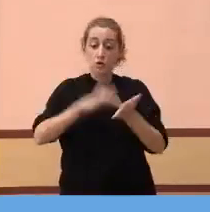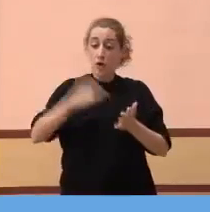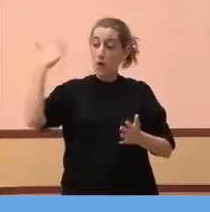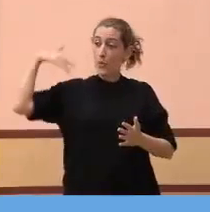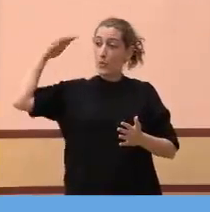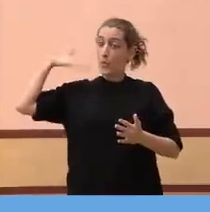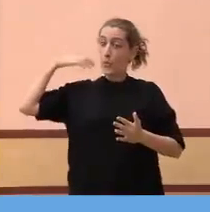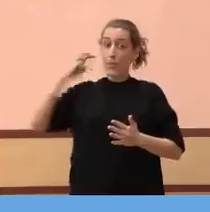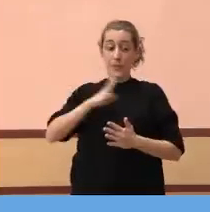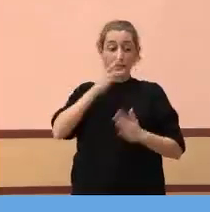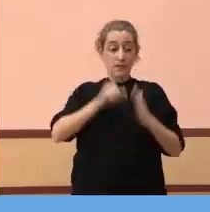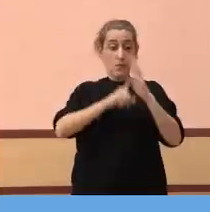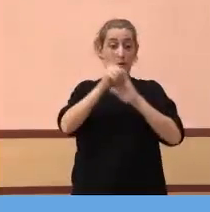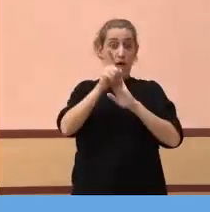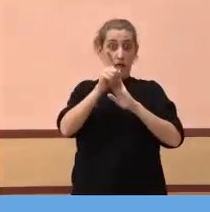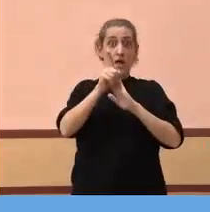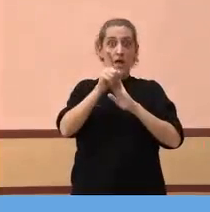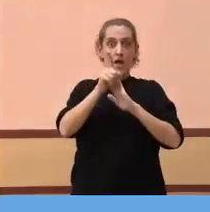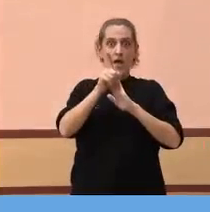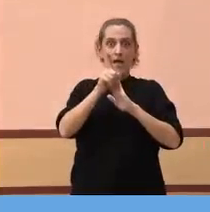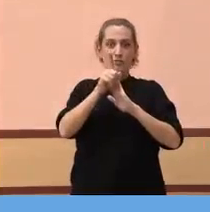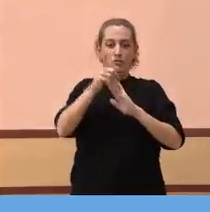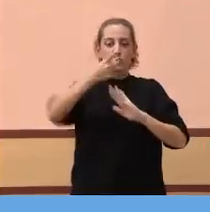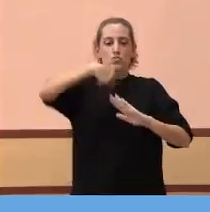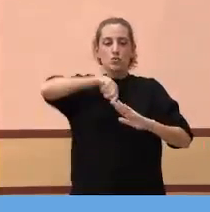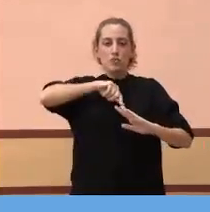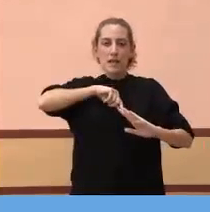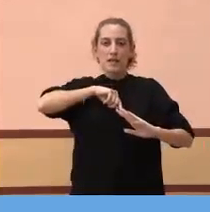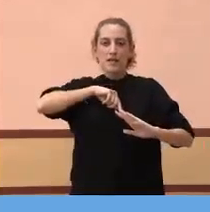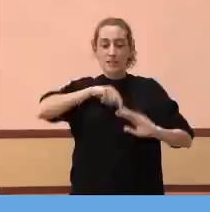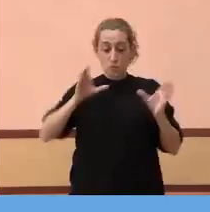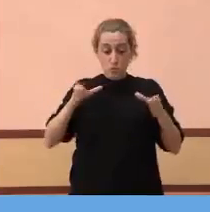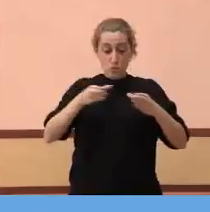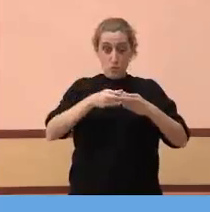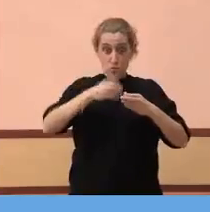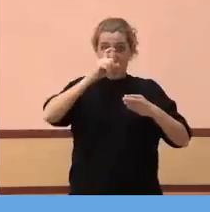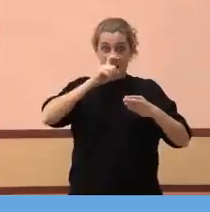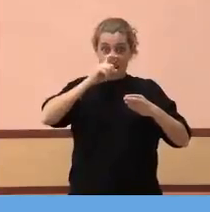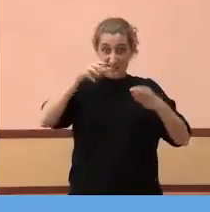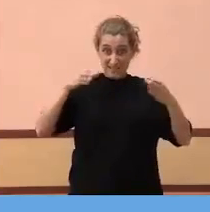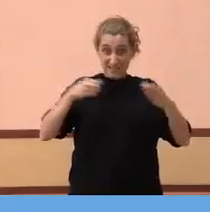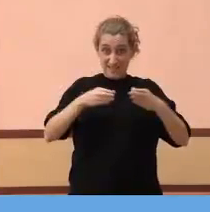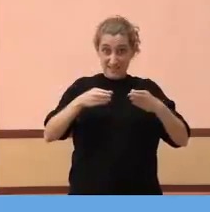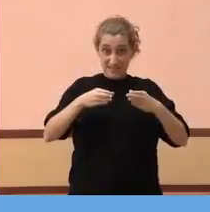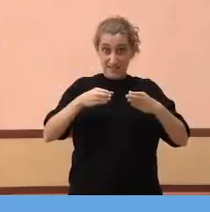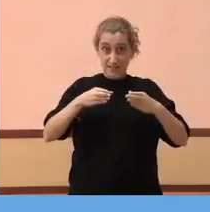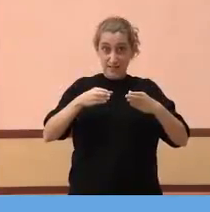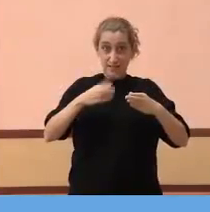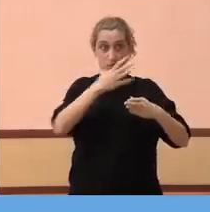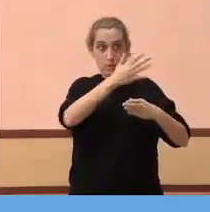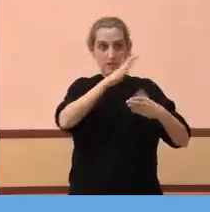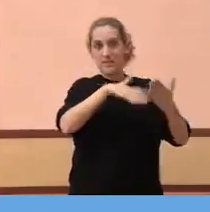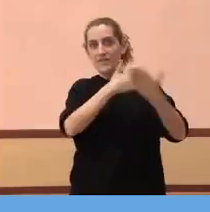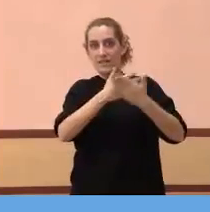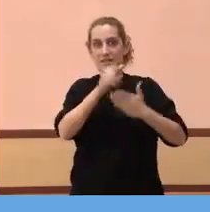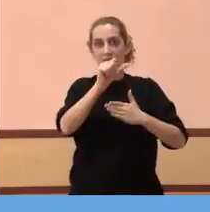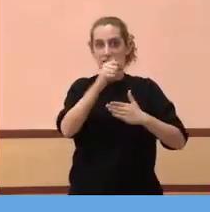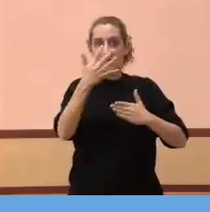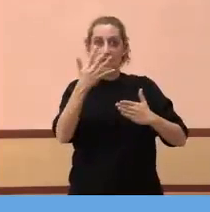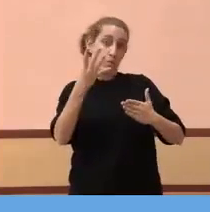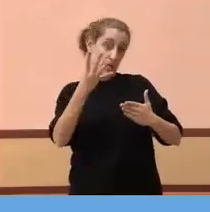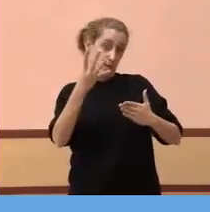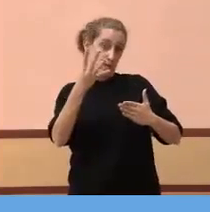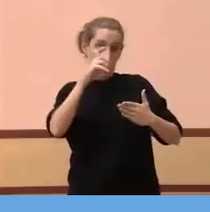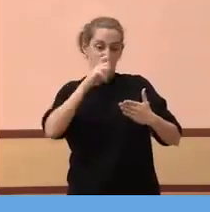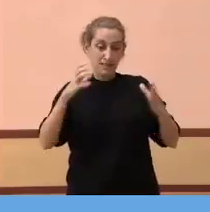onada, haguéssim tingut aquesta població vacunada, aquesta població vacunada, per exemple, de 55 a